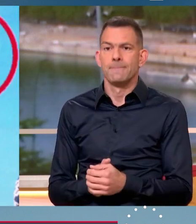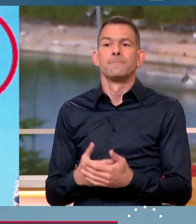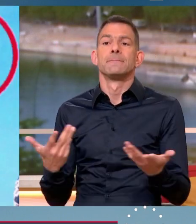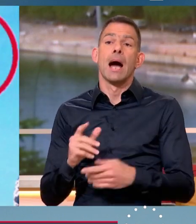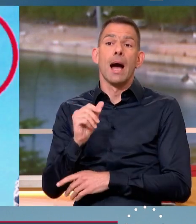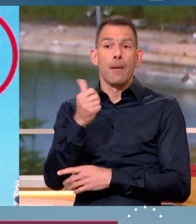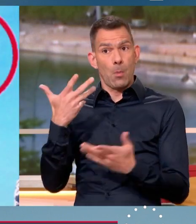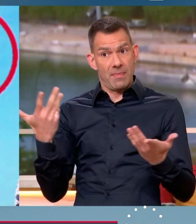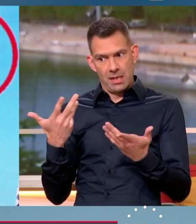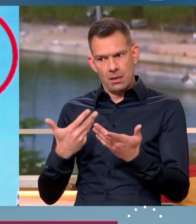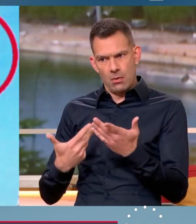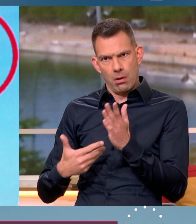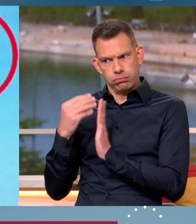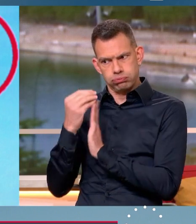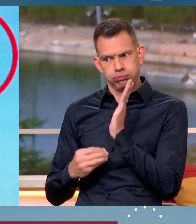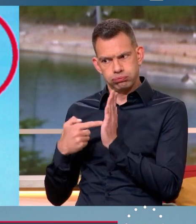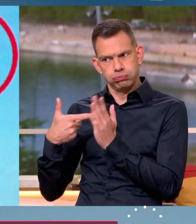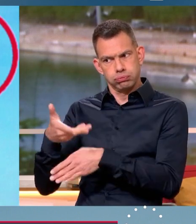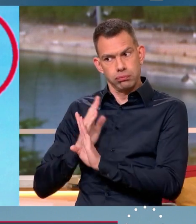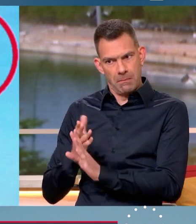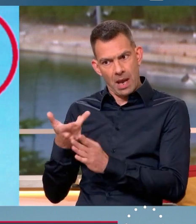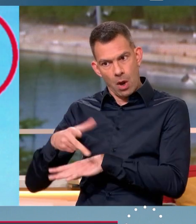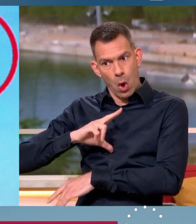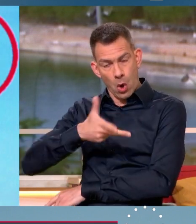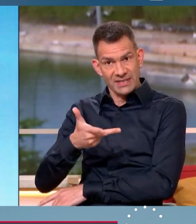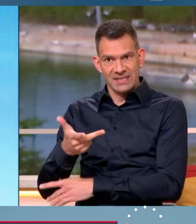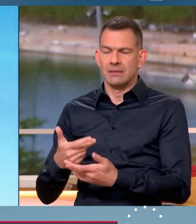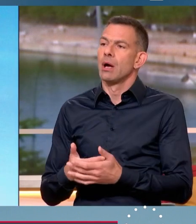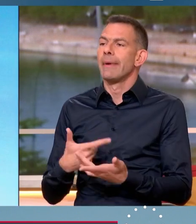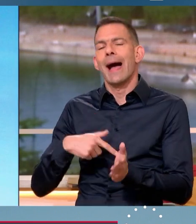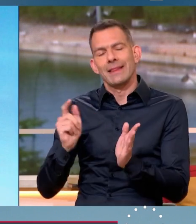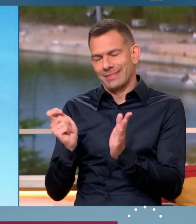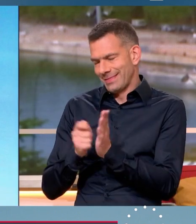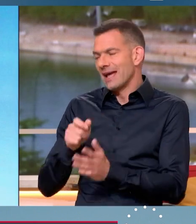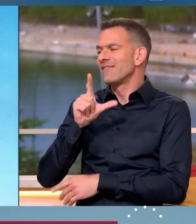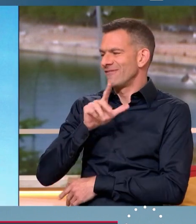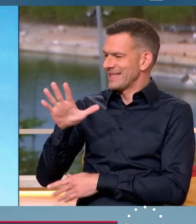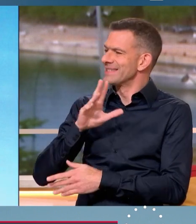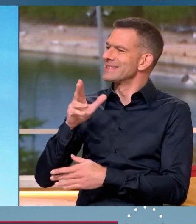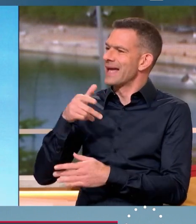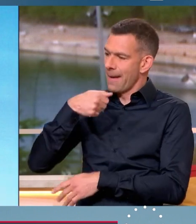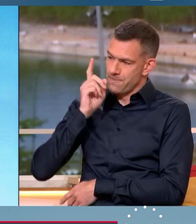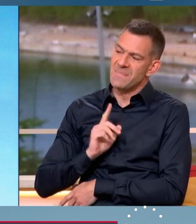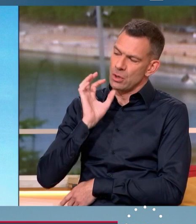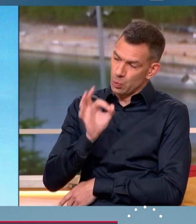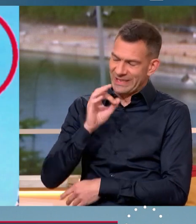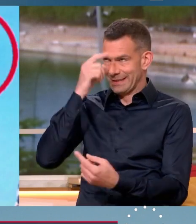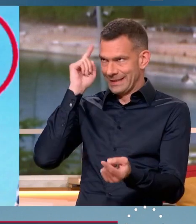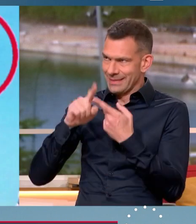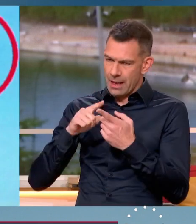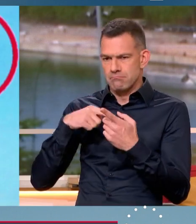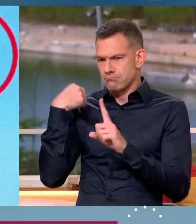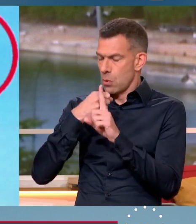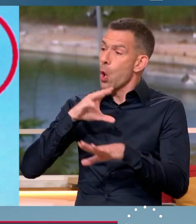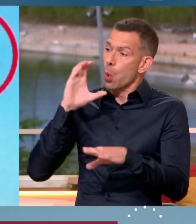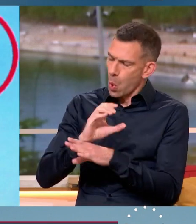note qui anticipait ce qui allait se passer. Alors une note du 25 mai effectivement, la division nationale de la lutte contre le haut légalisme. Il aurait fallu